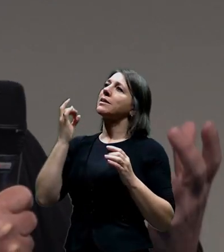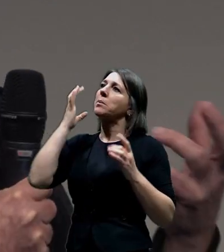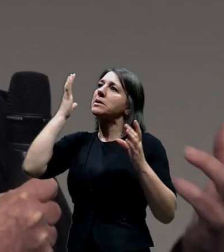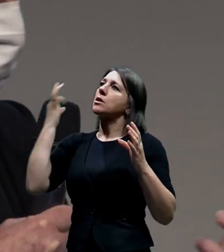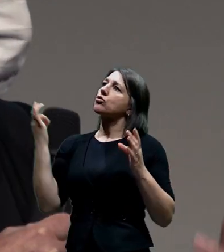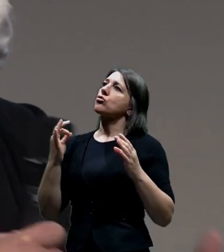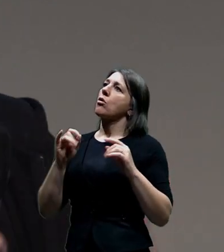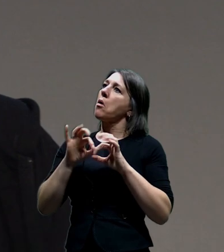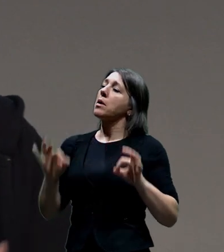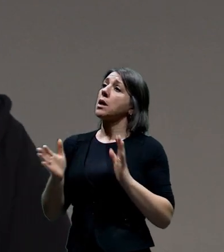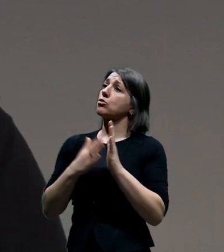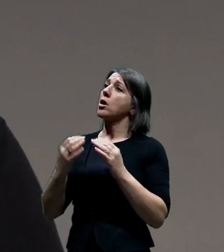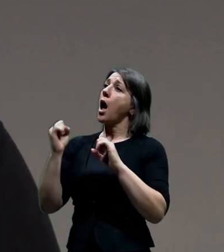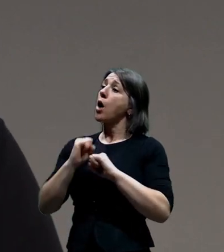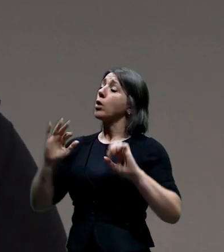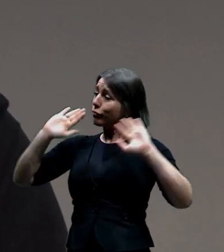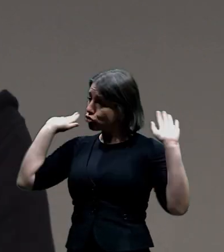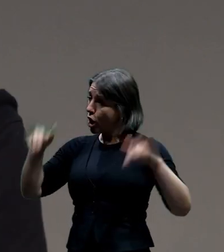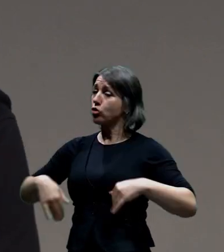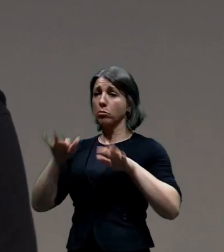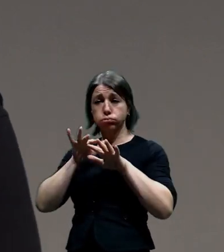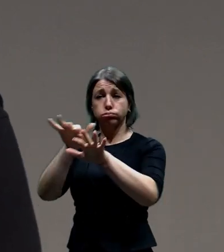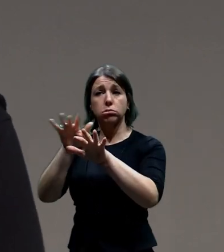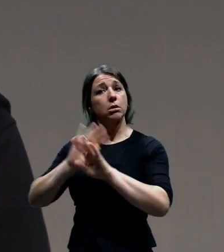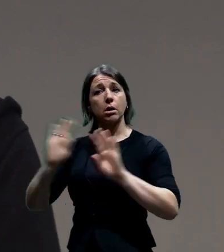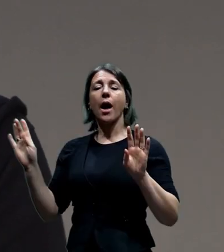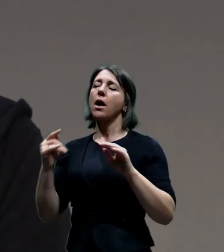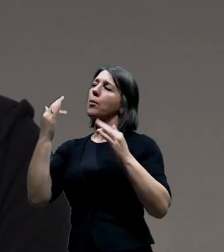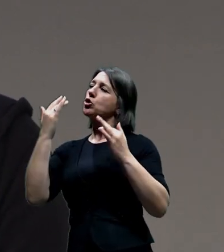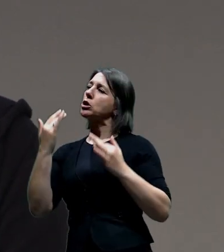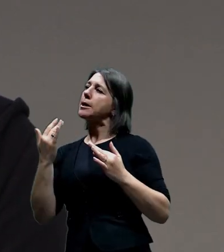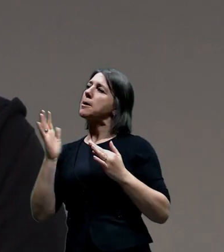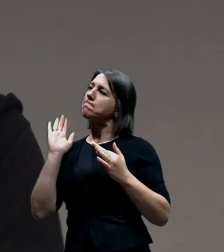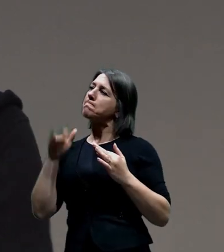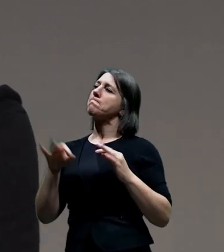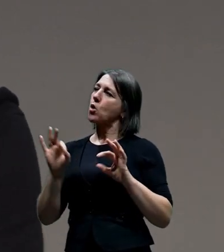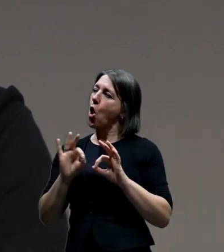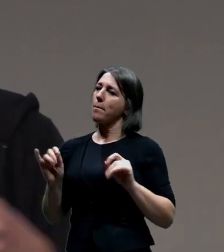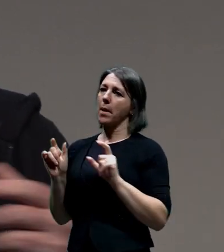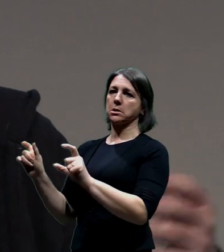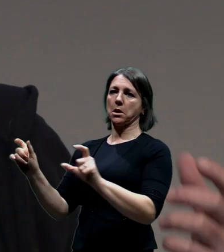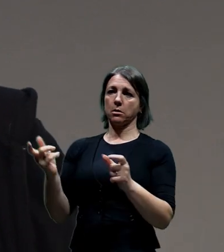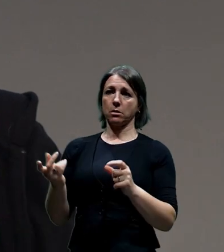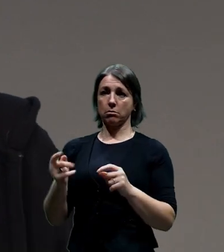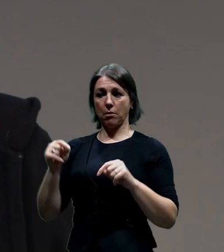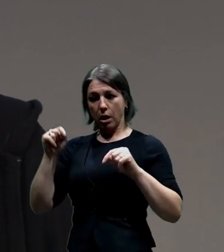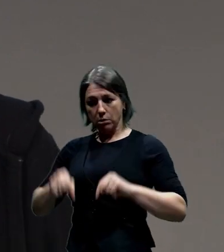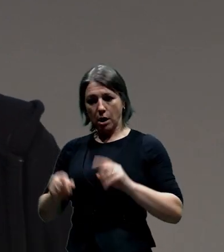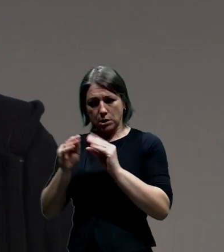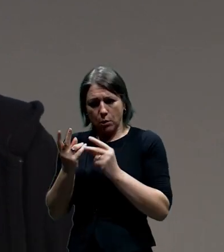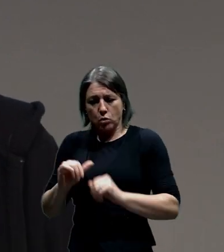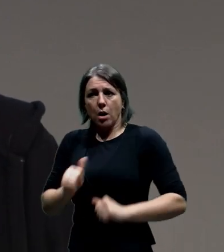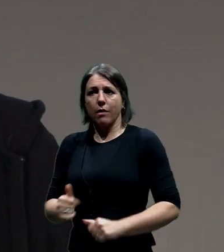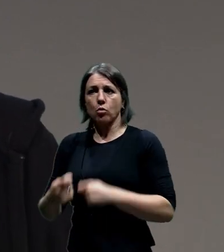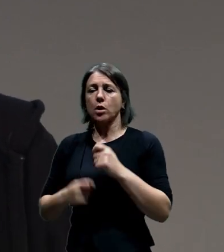jako tam jezdit nějaký množství aut, ale do systému, který si třeba umíme reálně teď budovat za nějaký peníze,